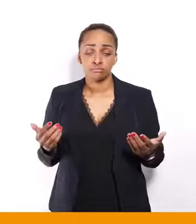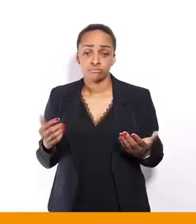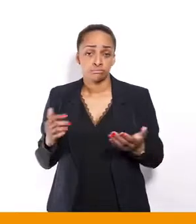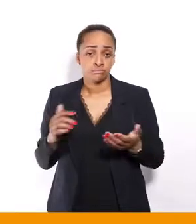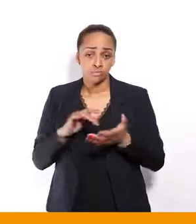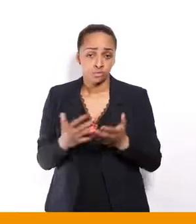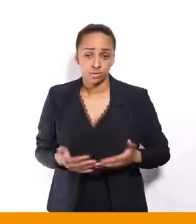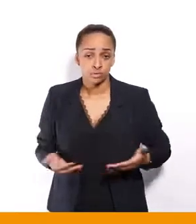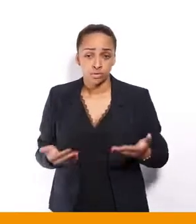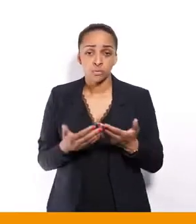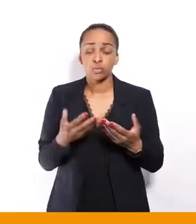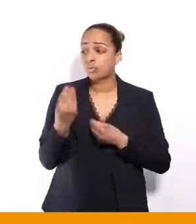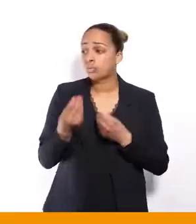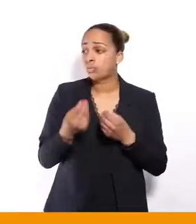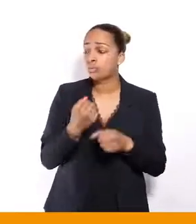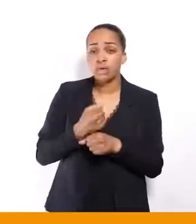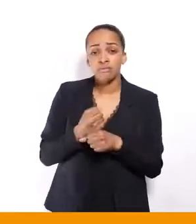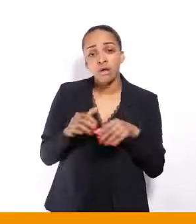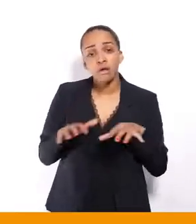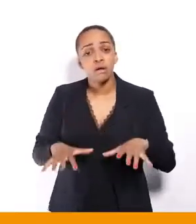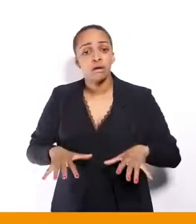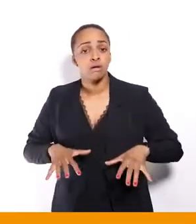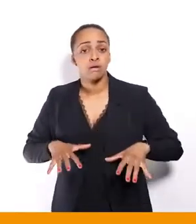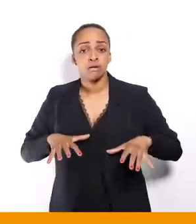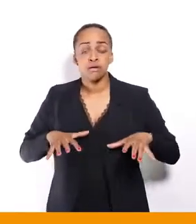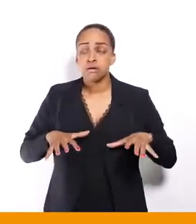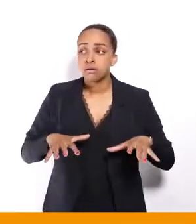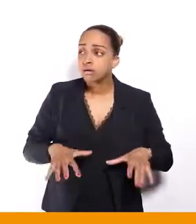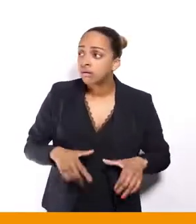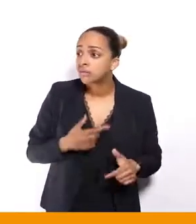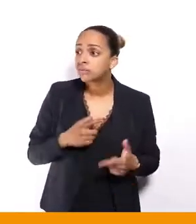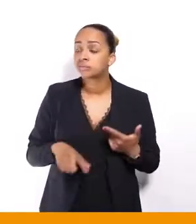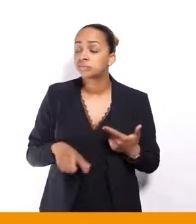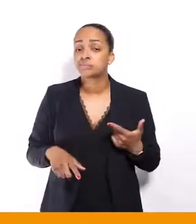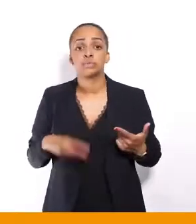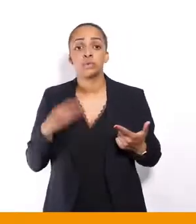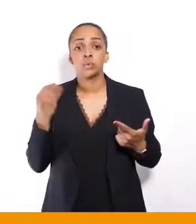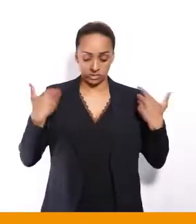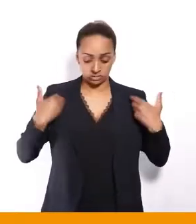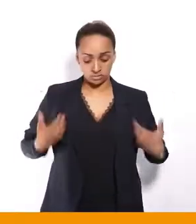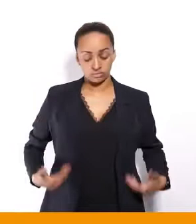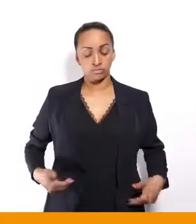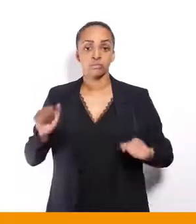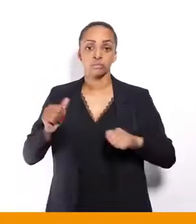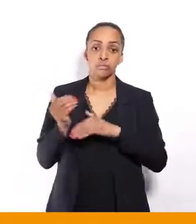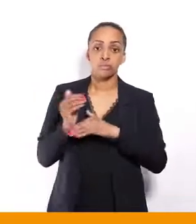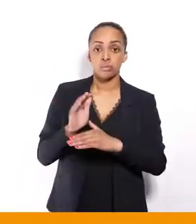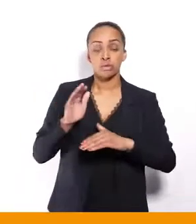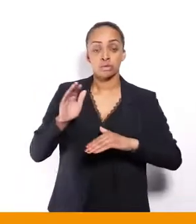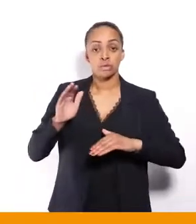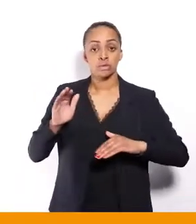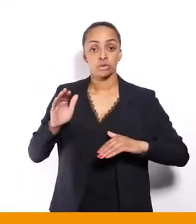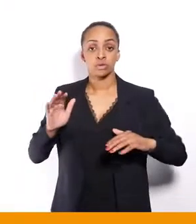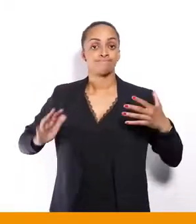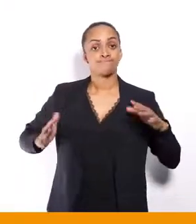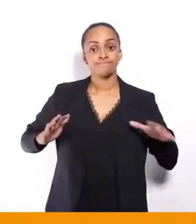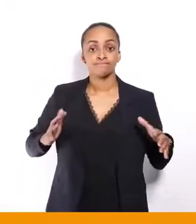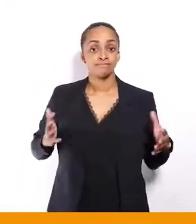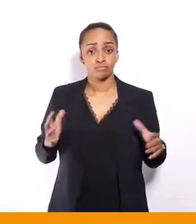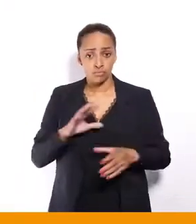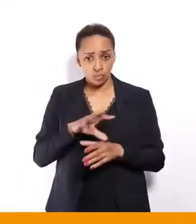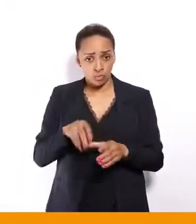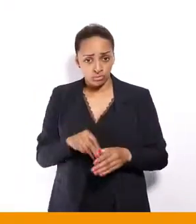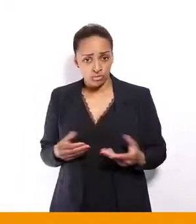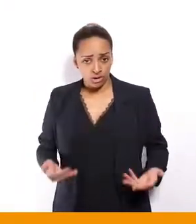si on est plus lent, si on est plus lent, si on est moins présentable, y compris aujourd'hui si on est